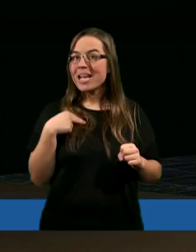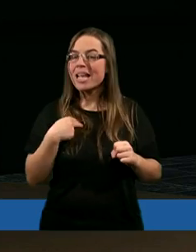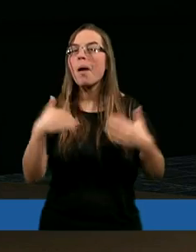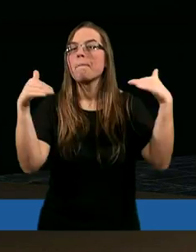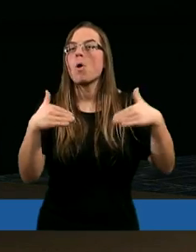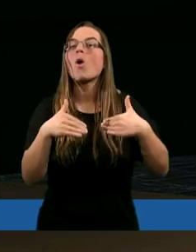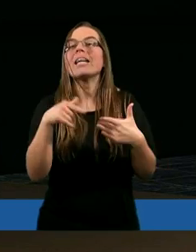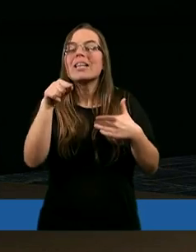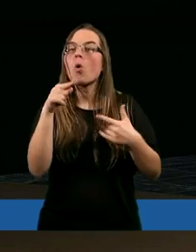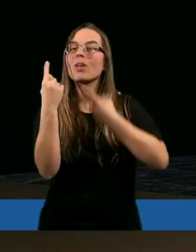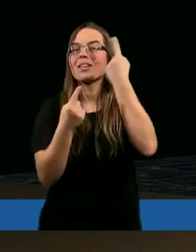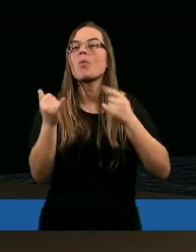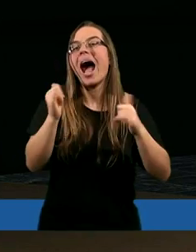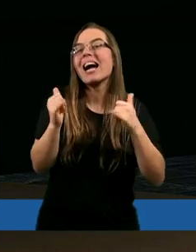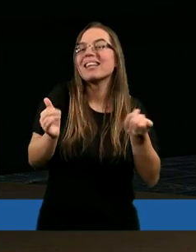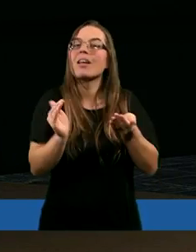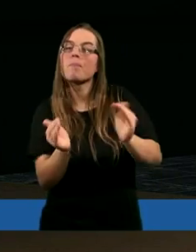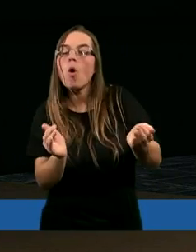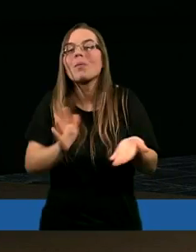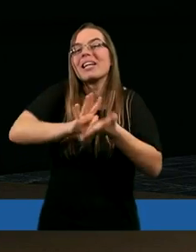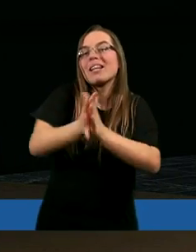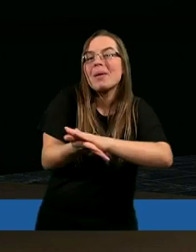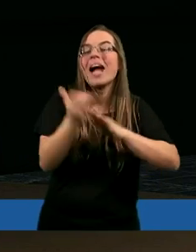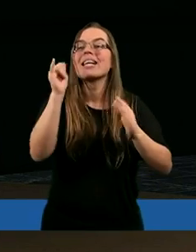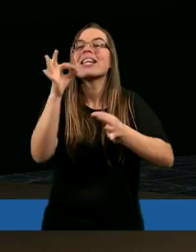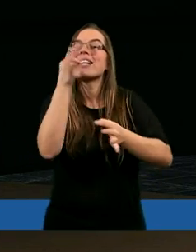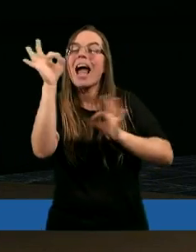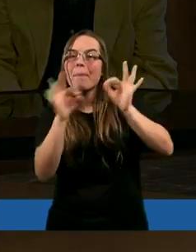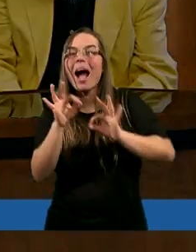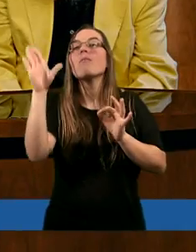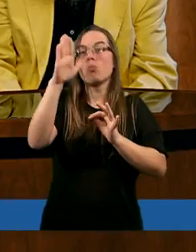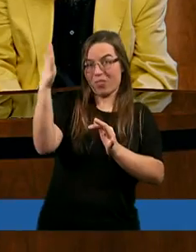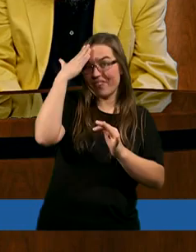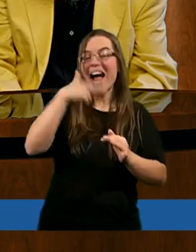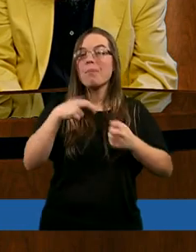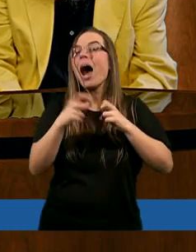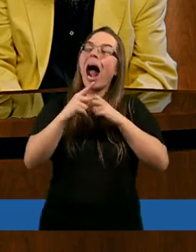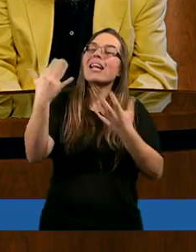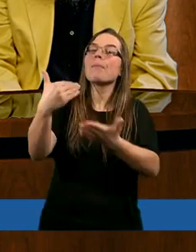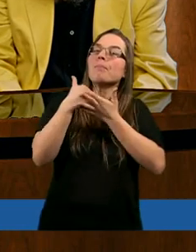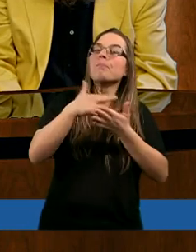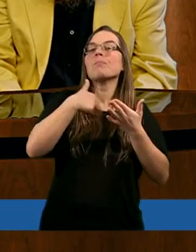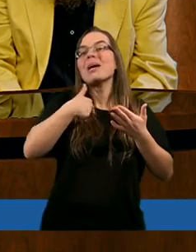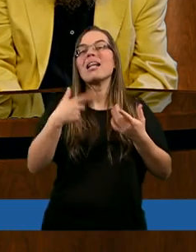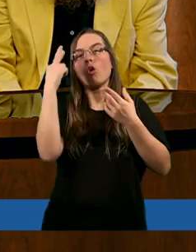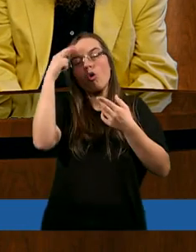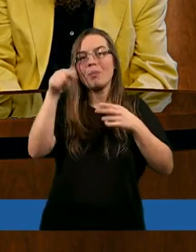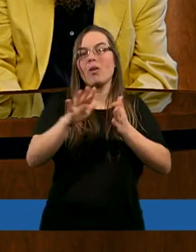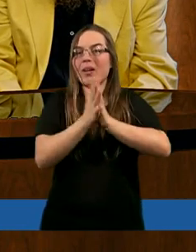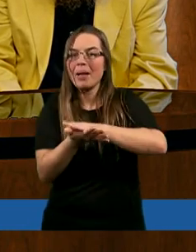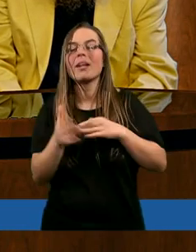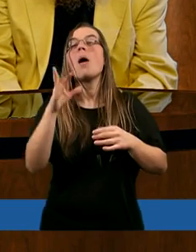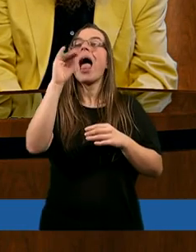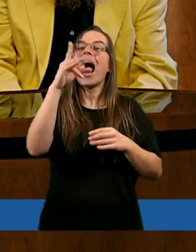mogli tę sytuację w jakiś sposób zmienić, naprawić. No właśnie, na przykład Eliasza pyta,